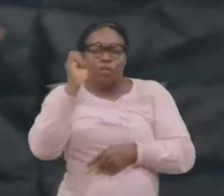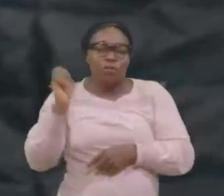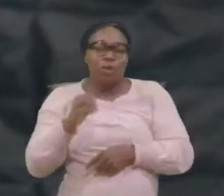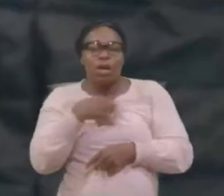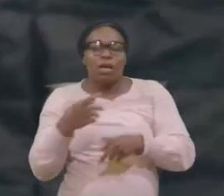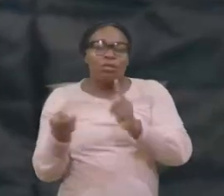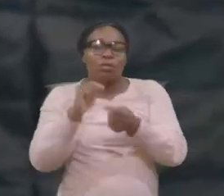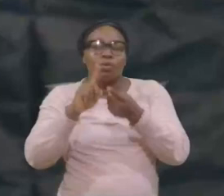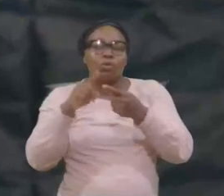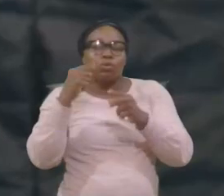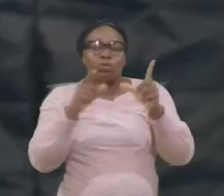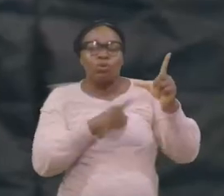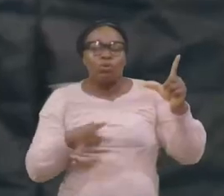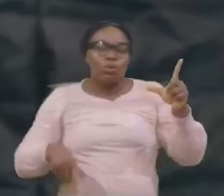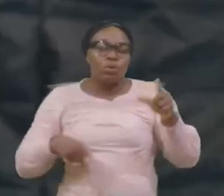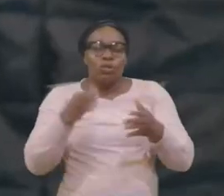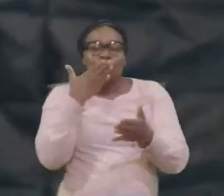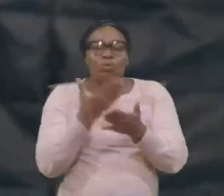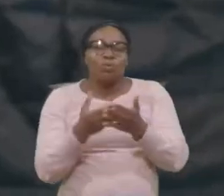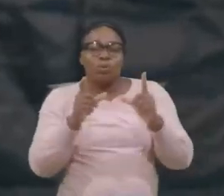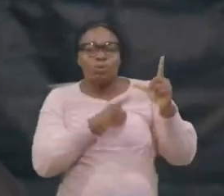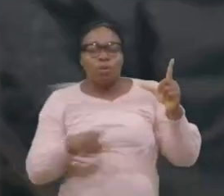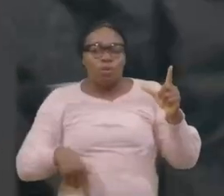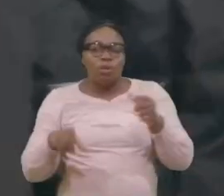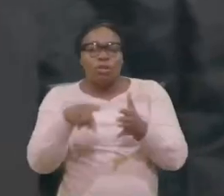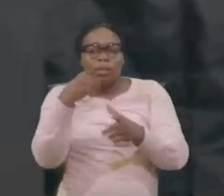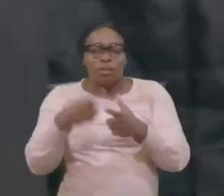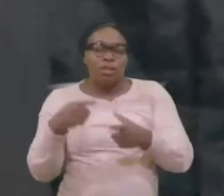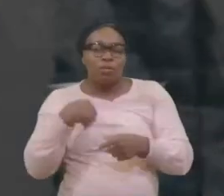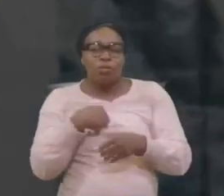nous revenons le seigneur le bon seigneur alors nous avons